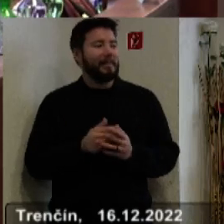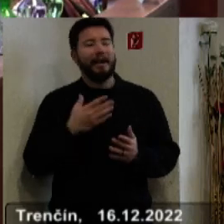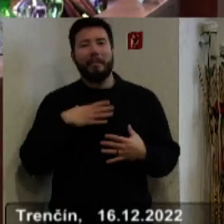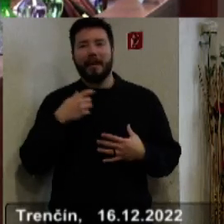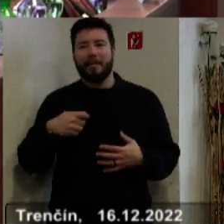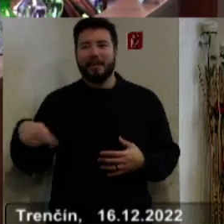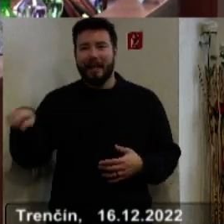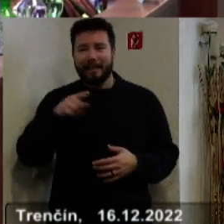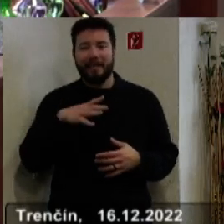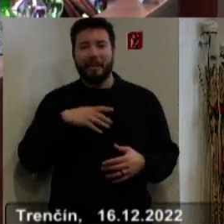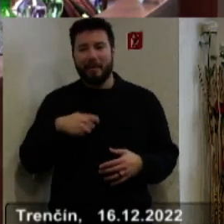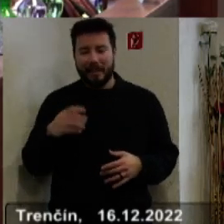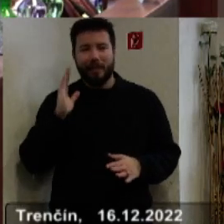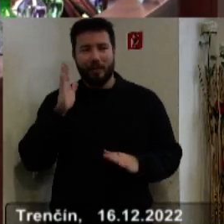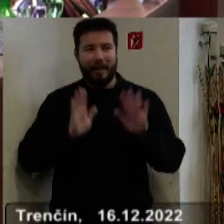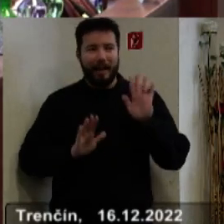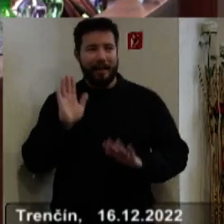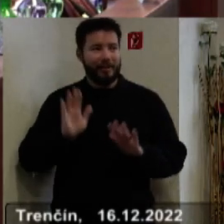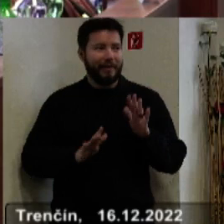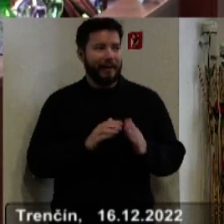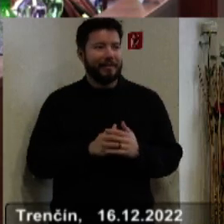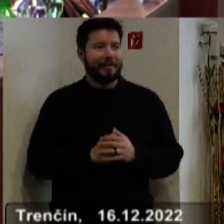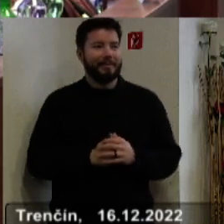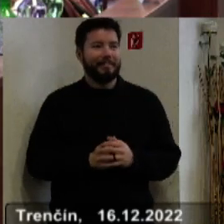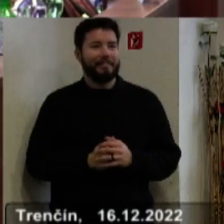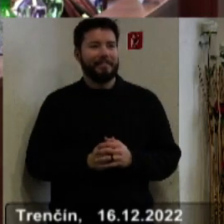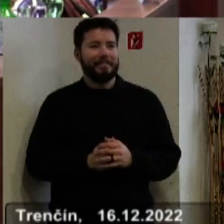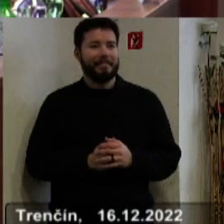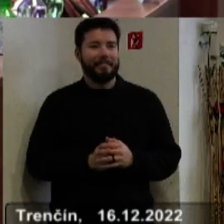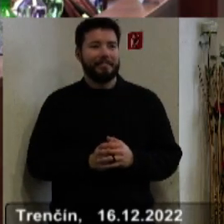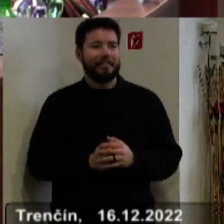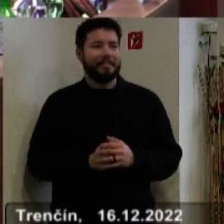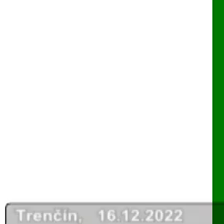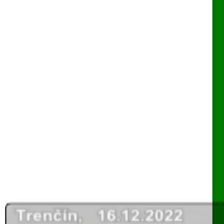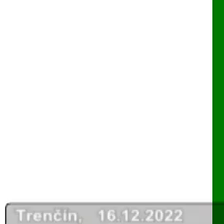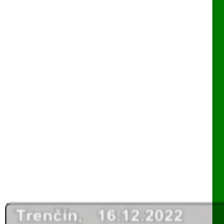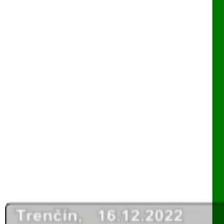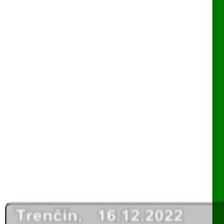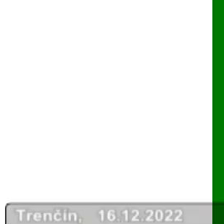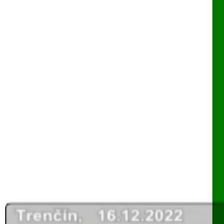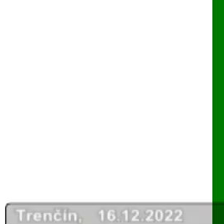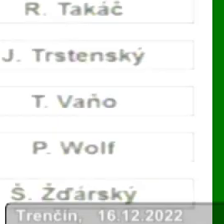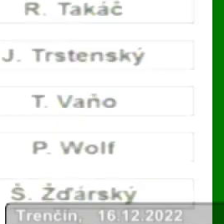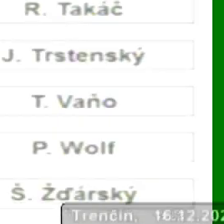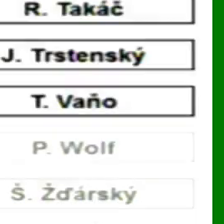sa páči, pani poslankyne, pani poslanci, budeme hlasovať o návrhu tohto Všeobecne záväzného nariadenia. Nech sa páči, hlasujme.